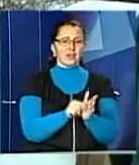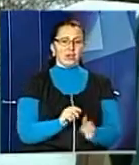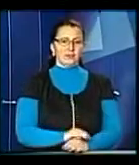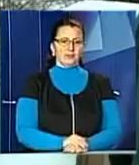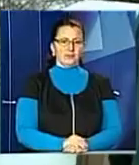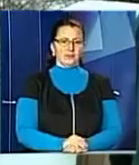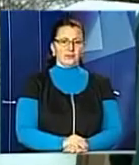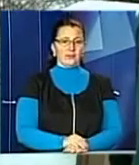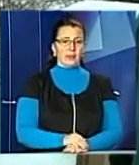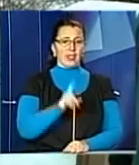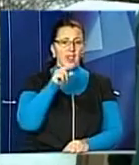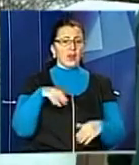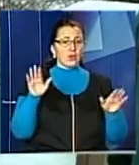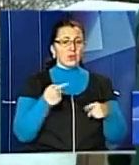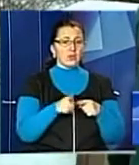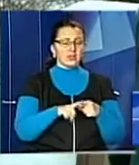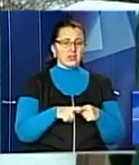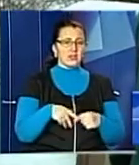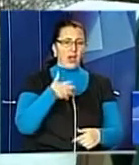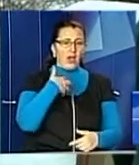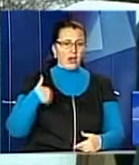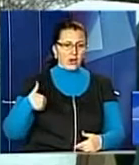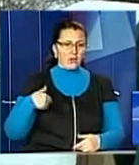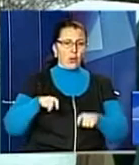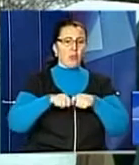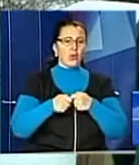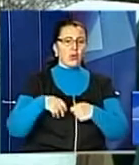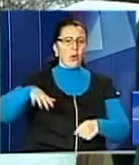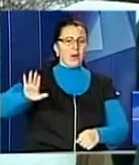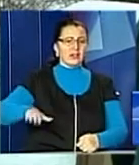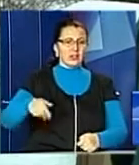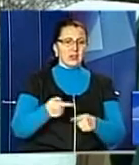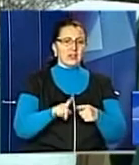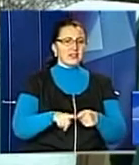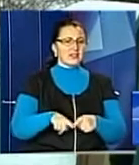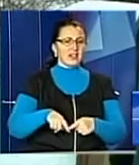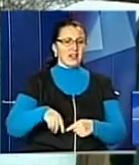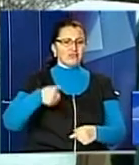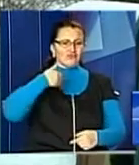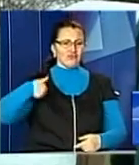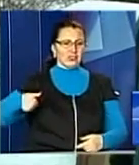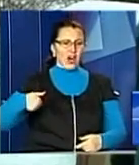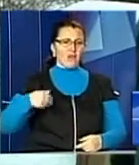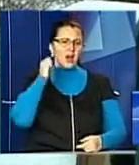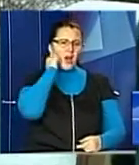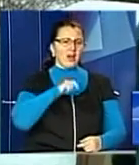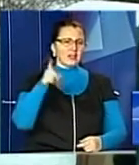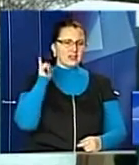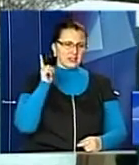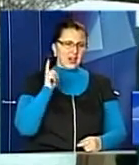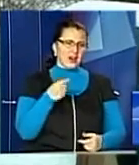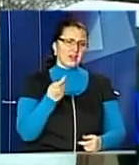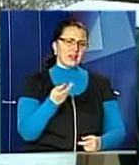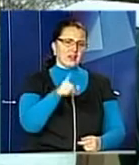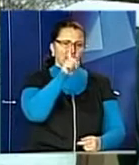Тварина ця травмована, він має поломане крило. На жаль, ця травма застаріла, вона кілька місяців має,